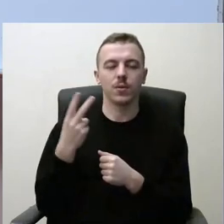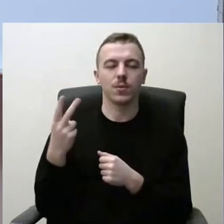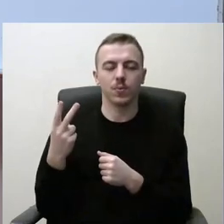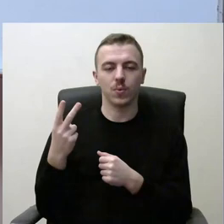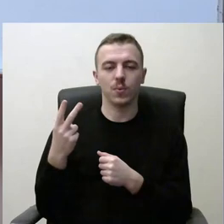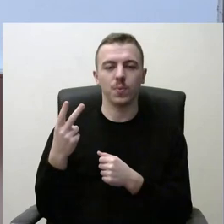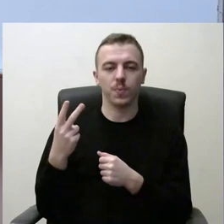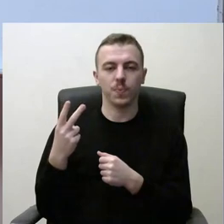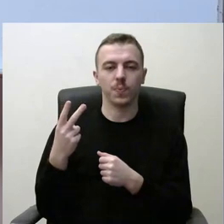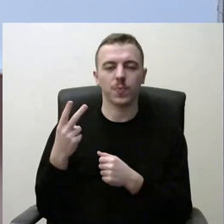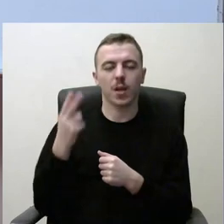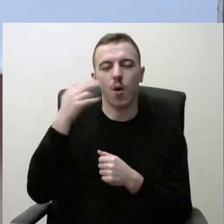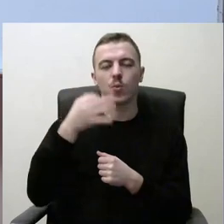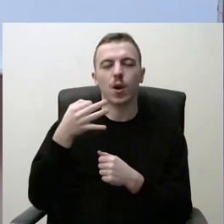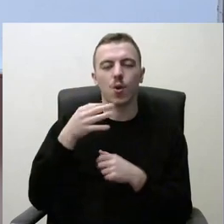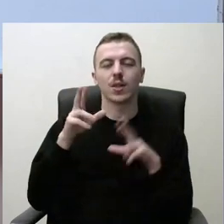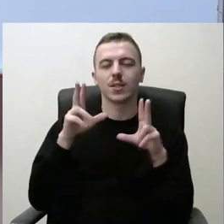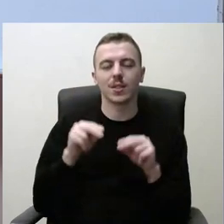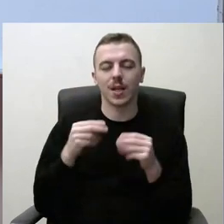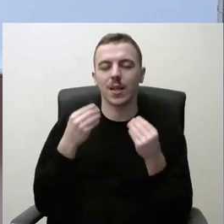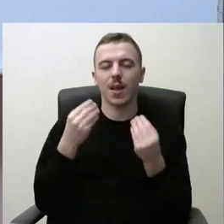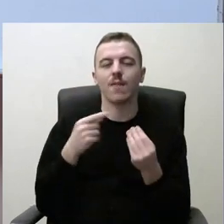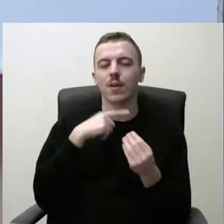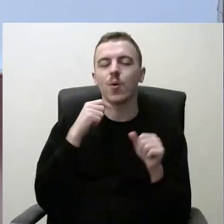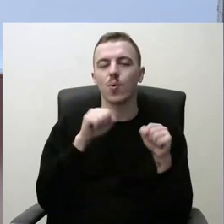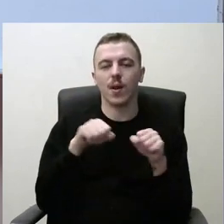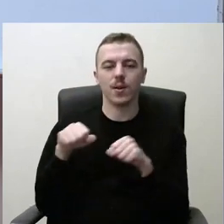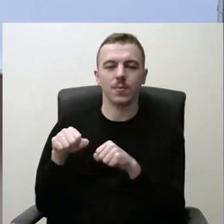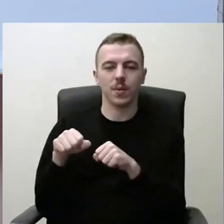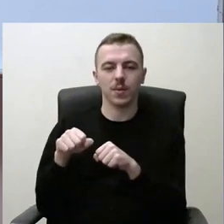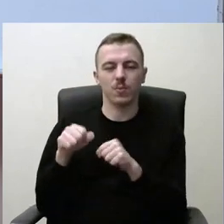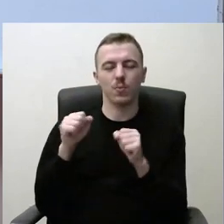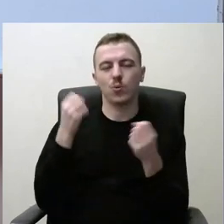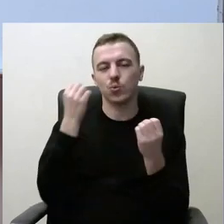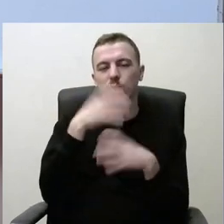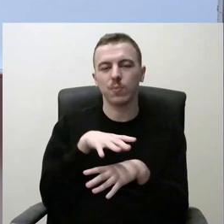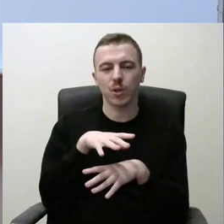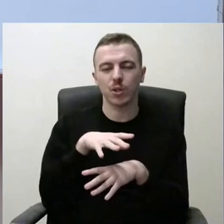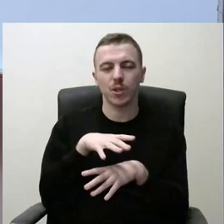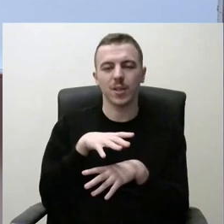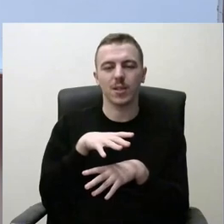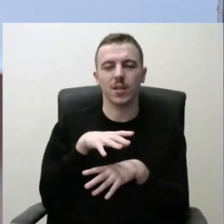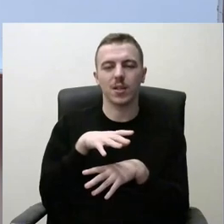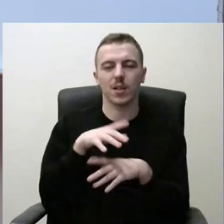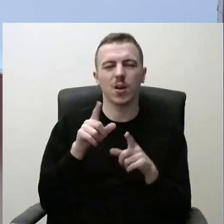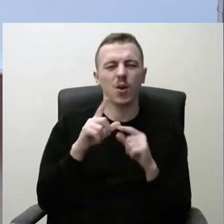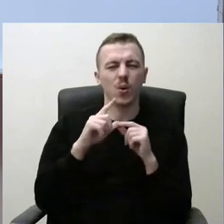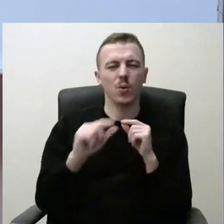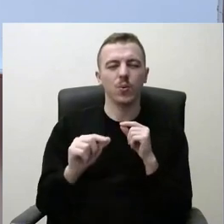Kauno rajonas tikrai davė daug galimybių susipažinti ir atokiuose